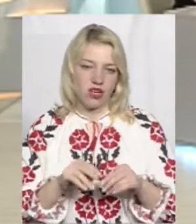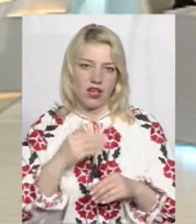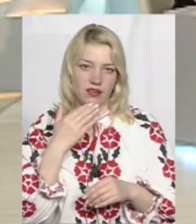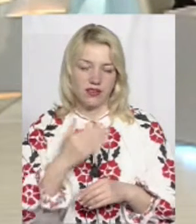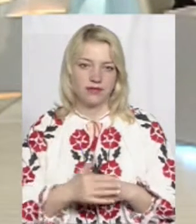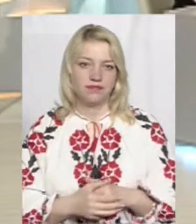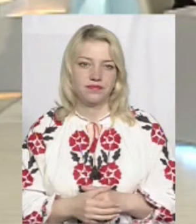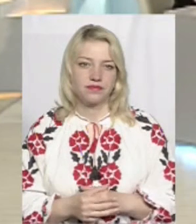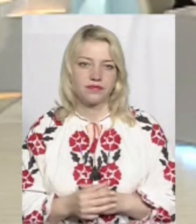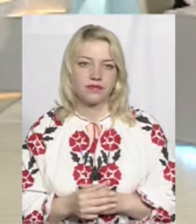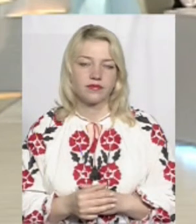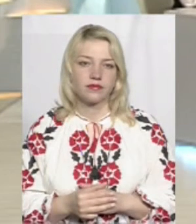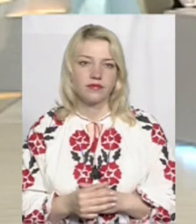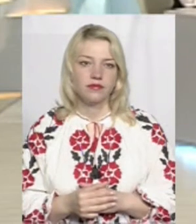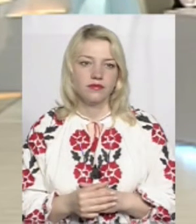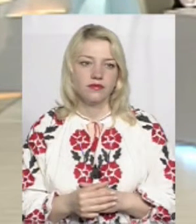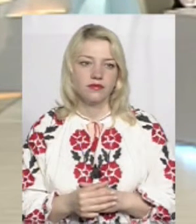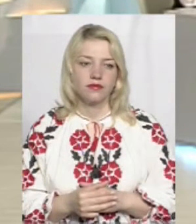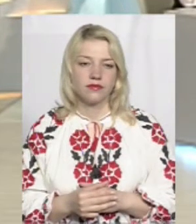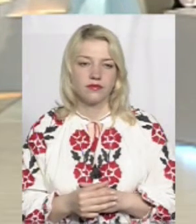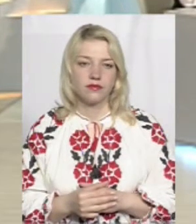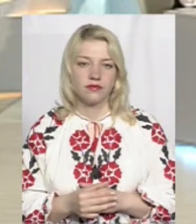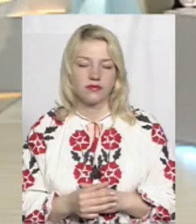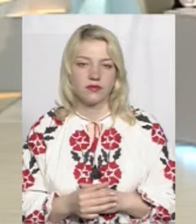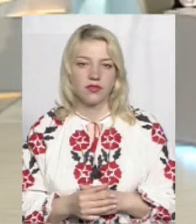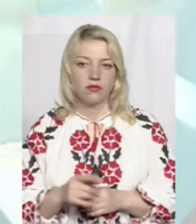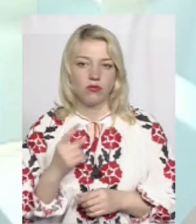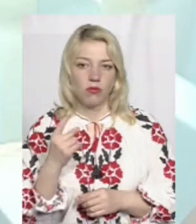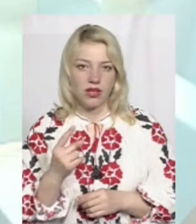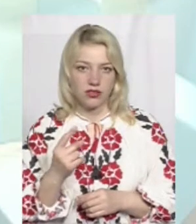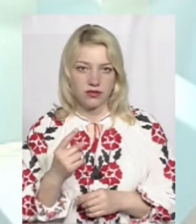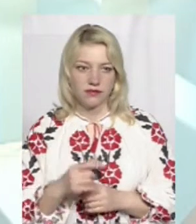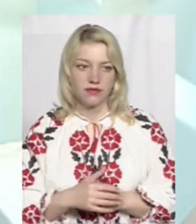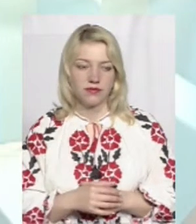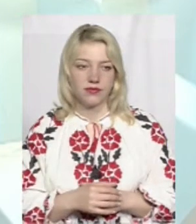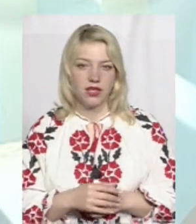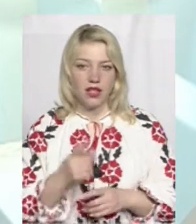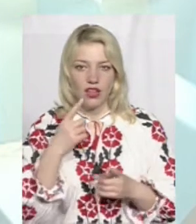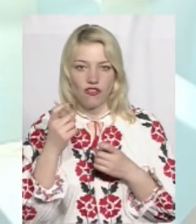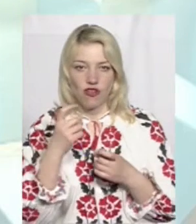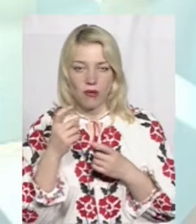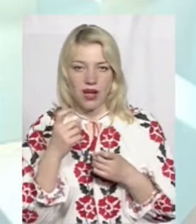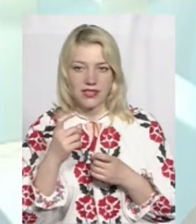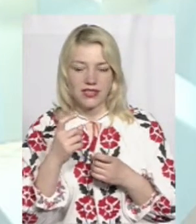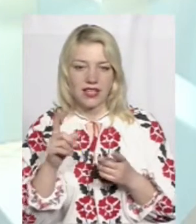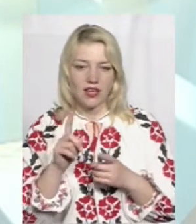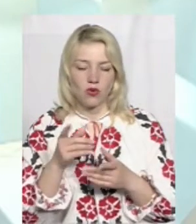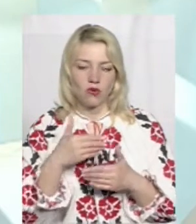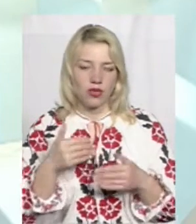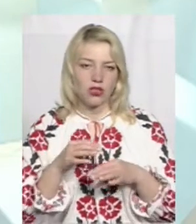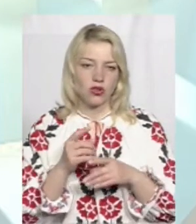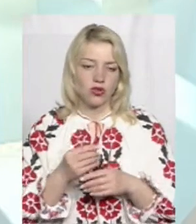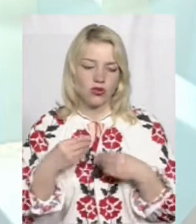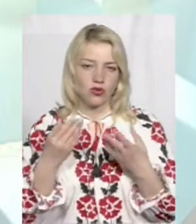Які аргументи такі найбільш переконують все ж таки? Ну, по-перше, все-таки інформація, яку ми